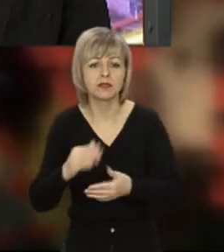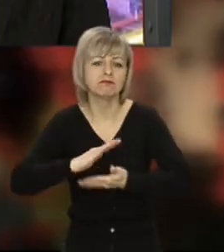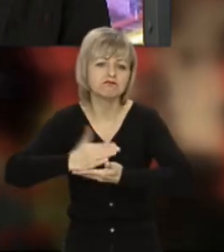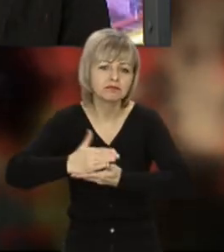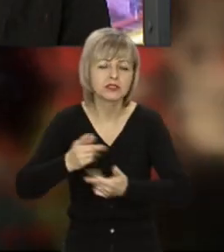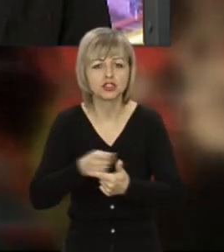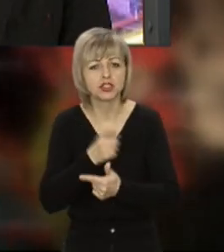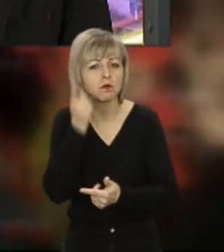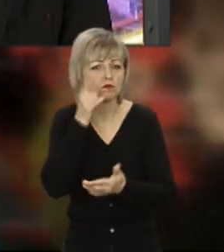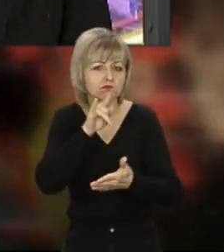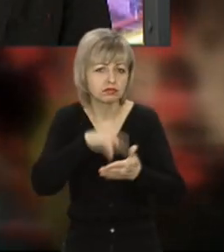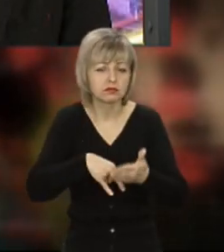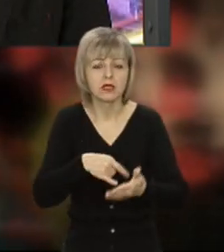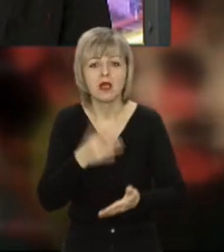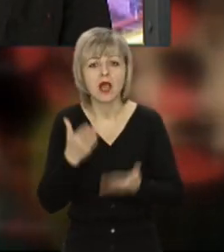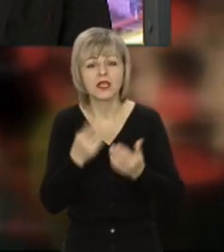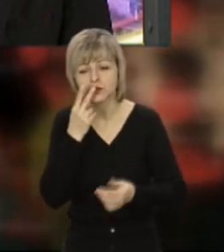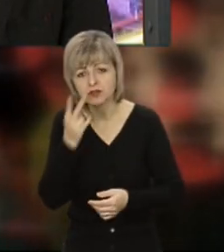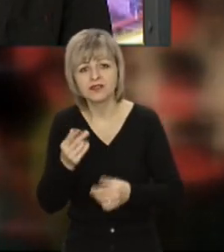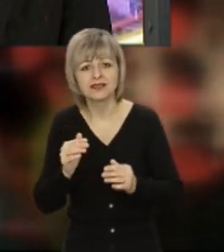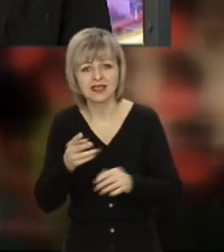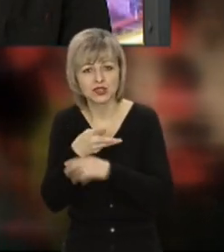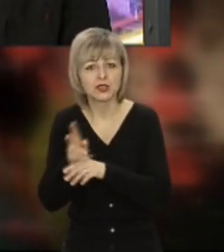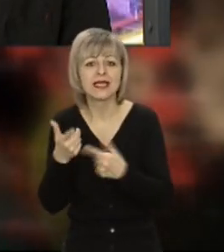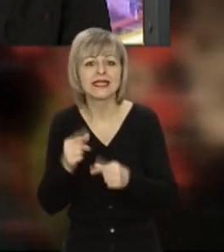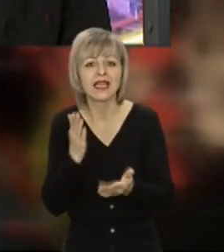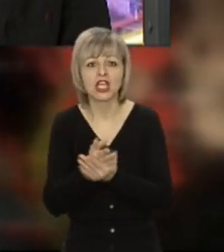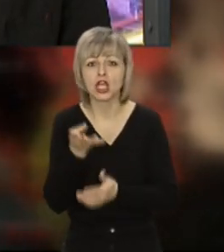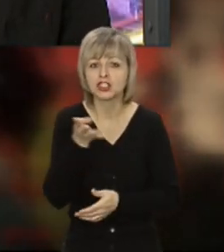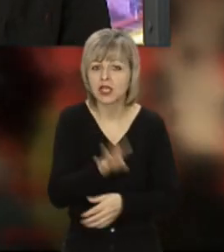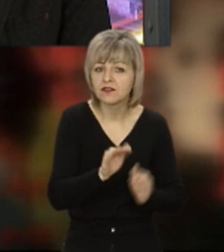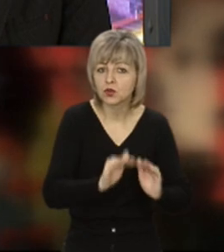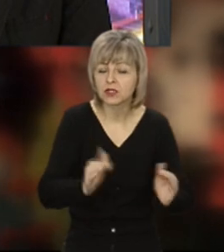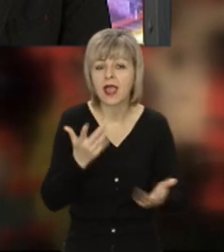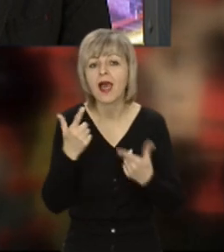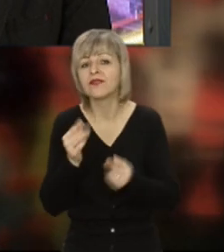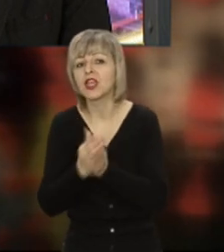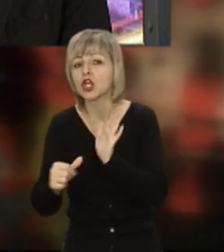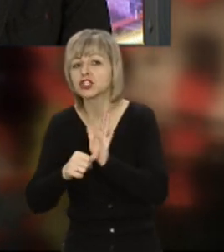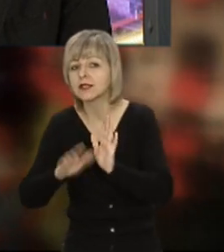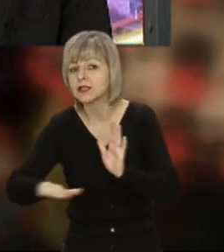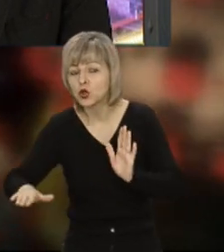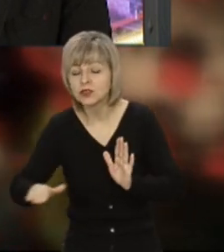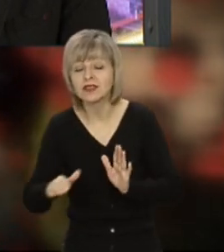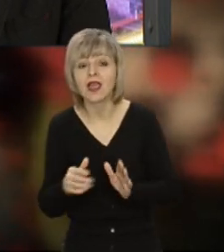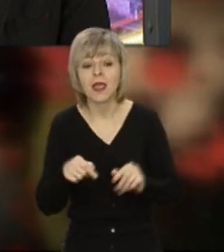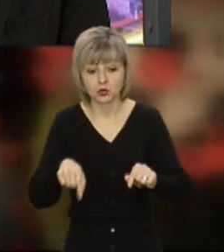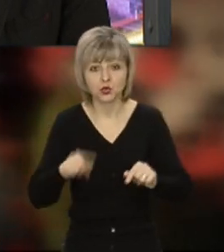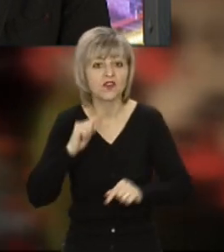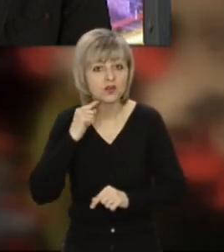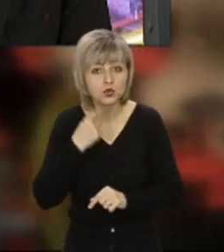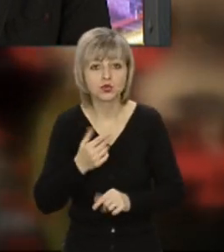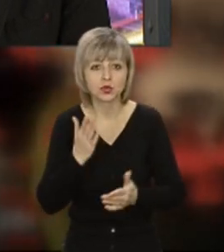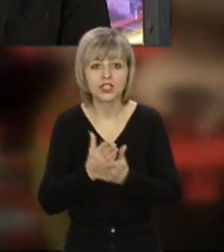особливо, якщо брати до уваги попередній сюжет, де четверо дітей, а де шестеро. Беремо до уваги, ну ми в Луцьку